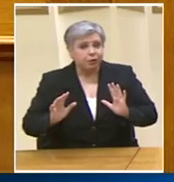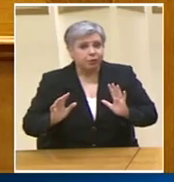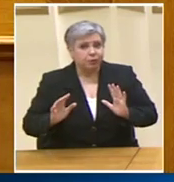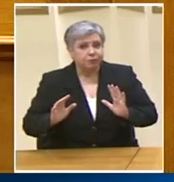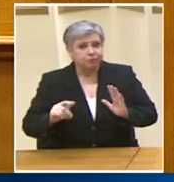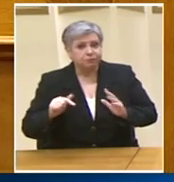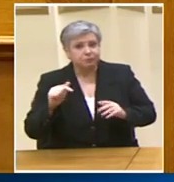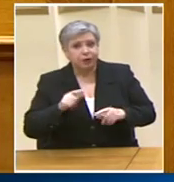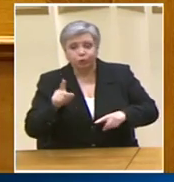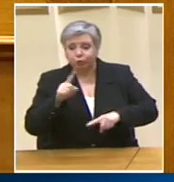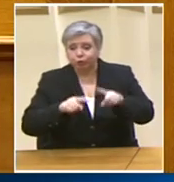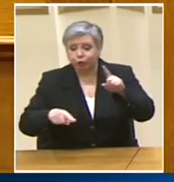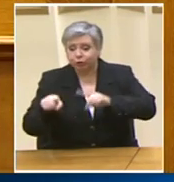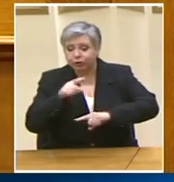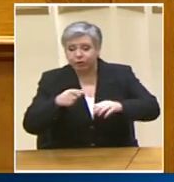Μαθαίνω